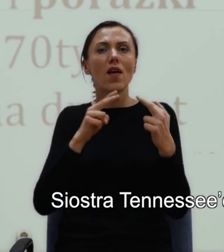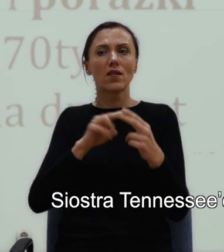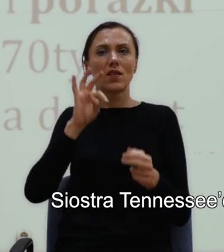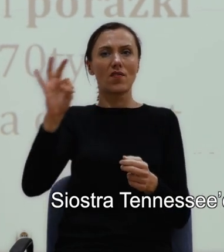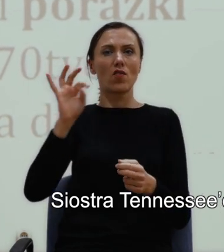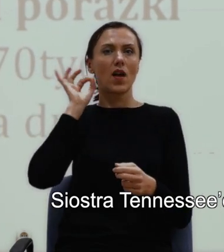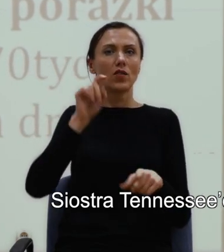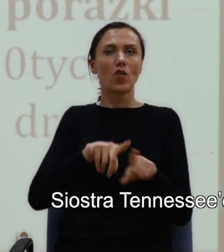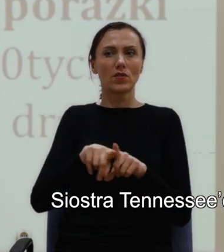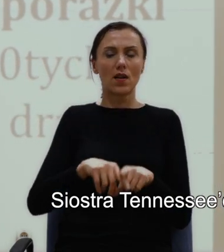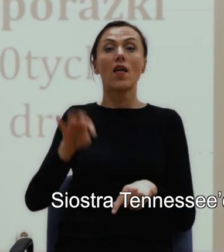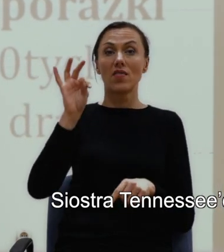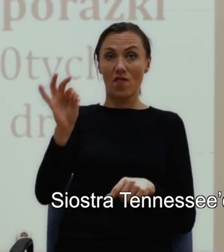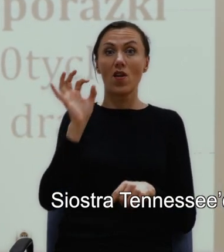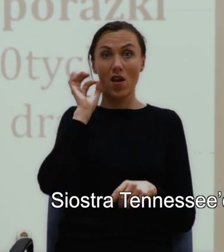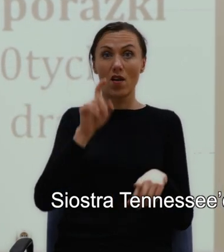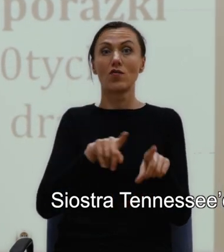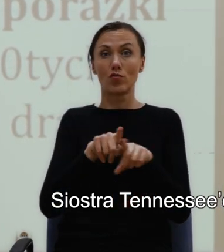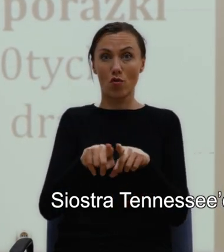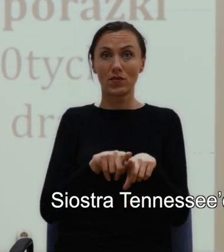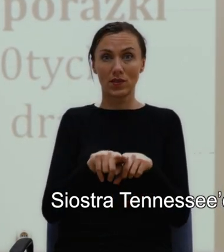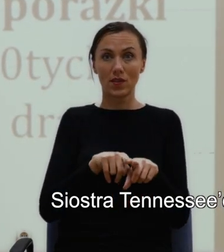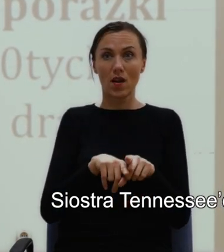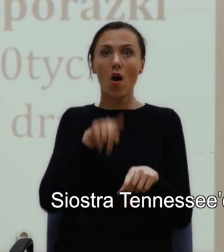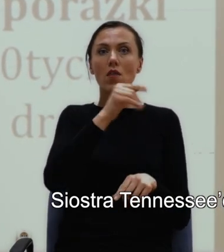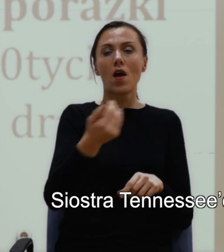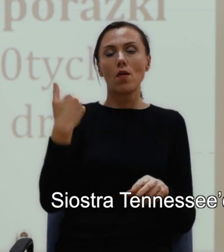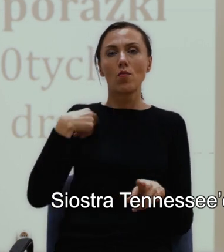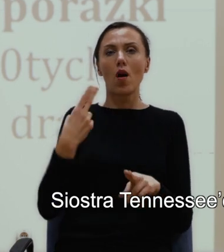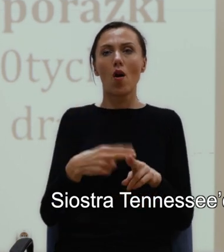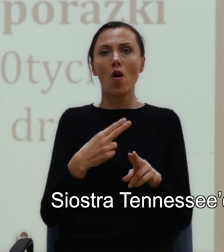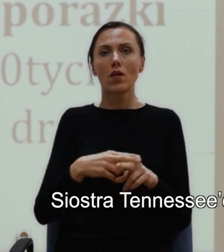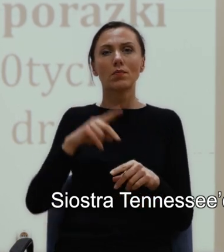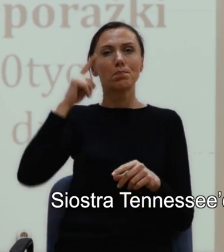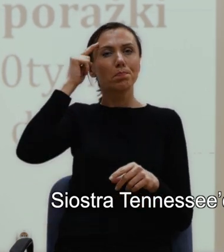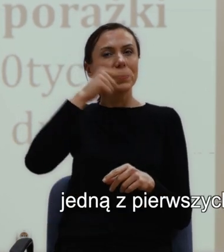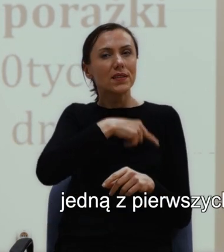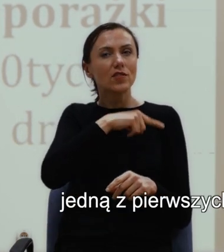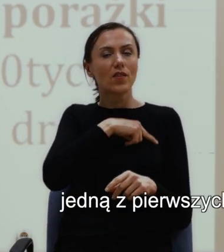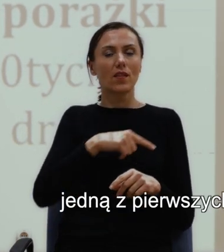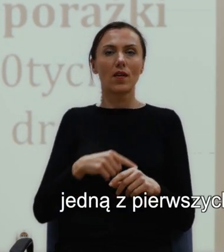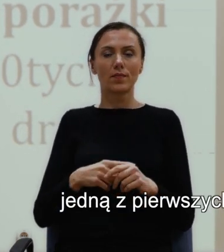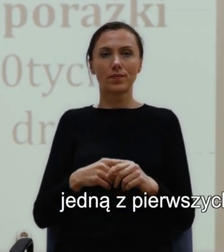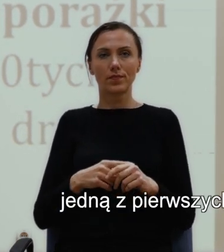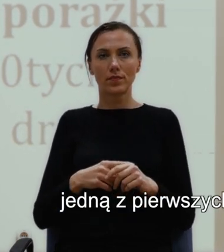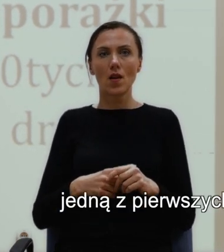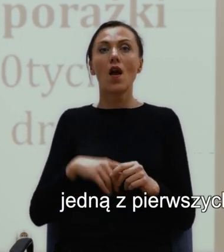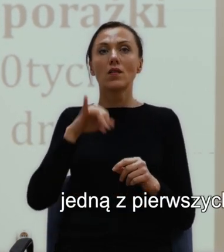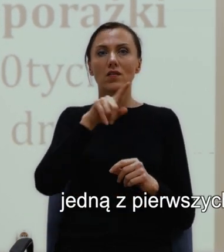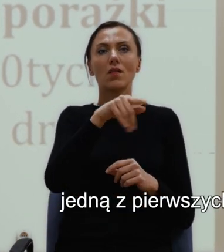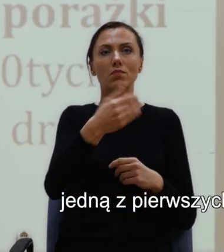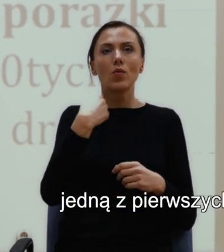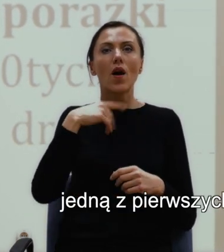Rose, była chora na schizofrenię i przeprowadzono na nie jedną z pierwszych